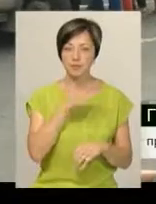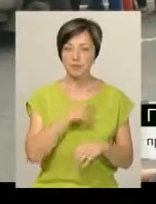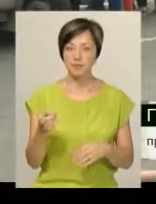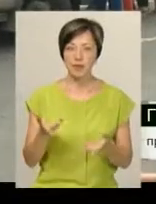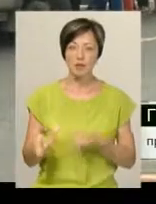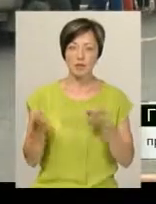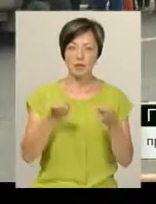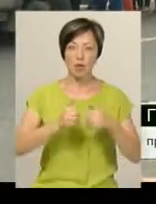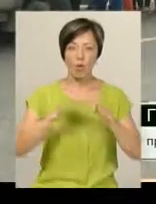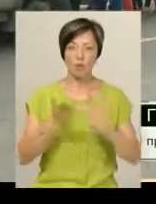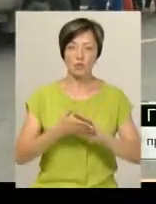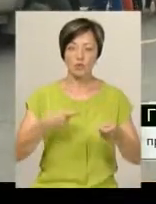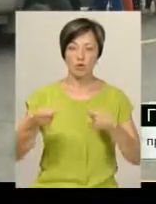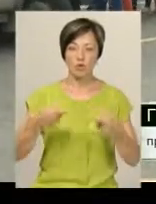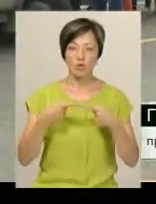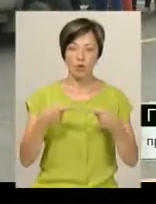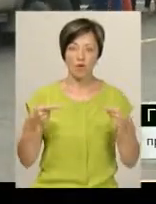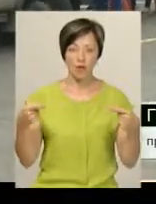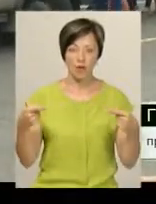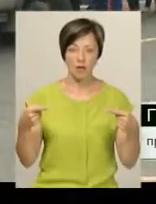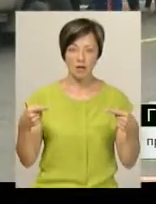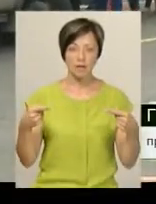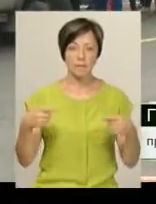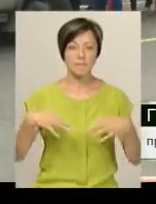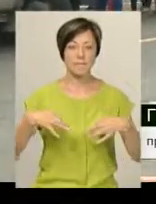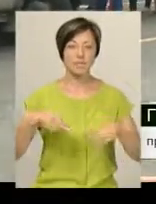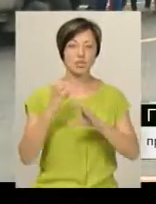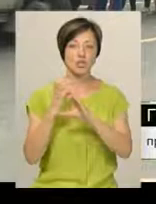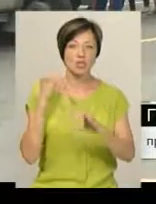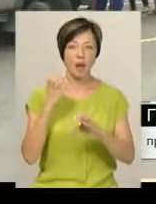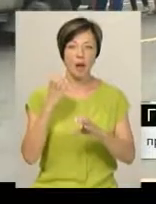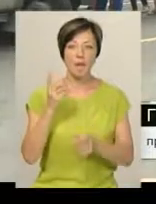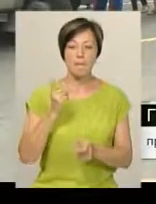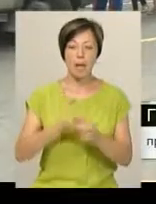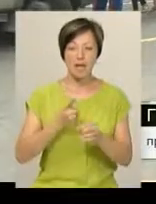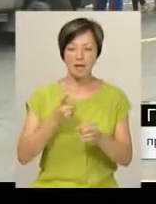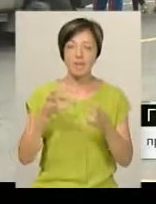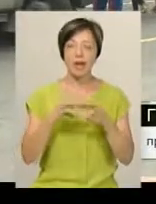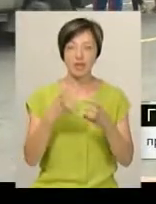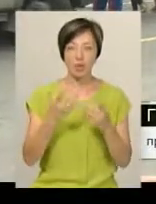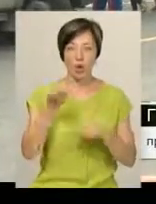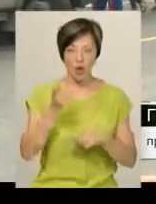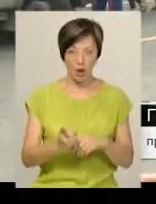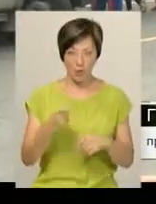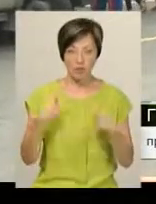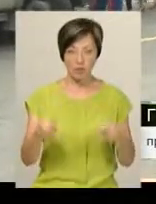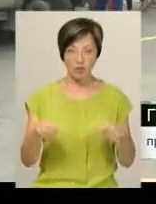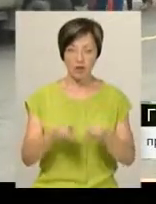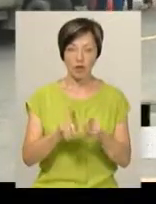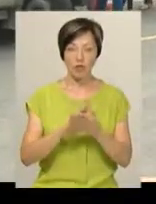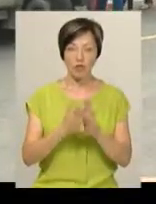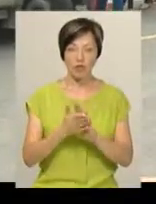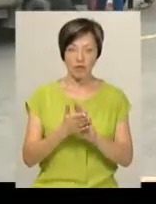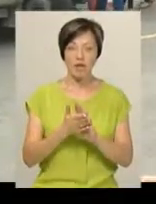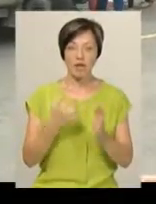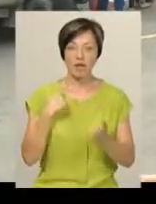привезла оптову торговлю, продаю товар, машину, наприклад, персики, продаю, якщо я продаю кілограм персику, такі умови прийшли,